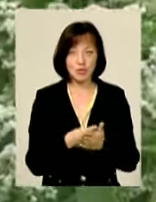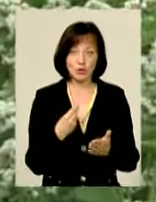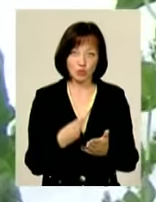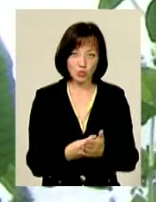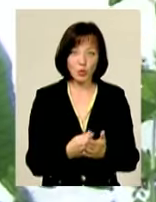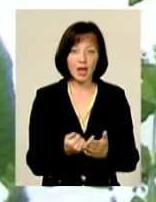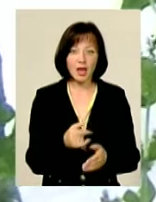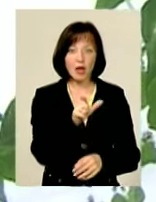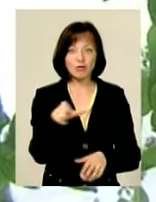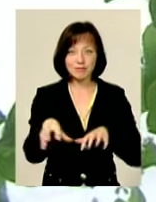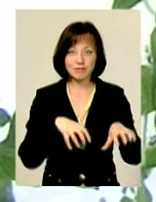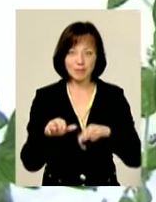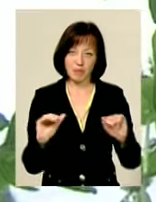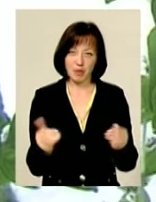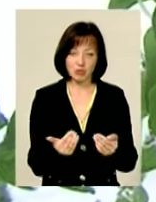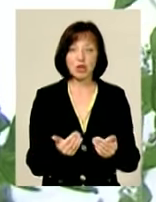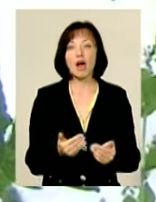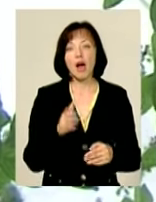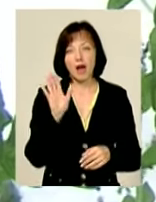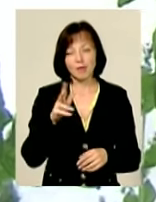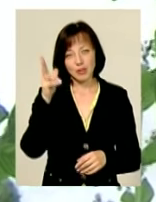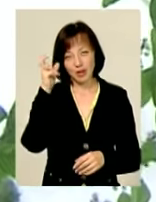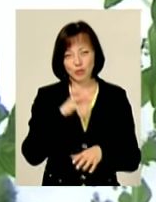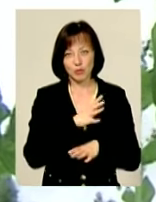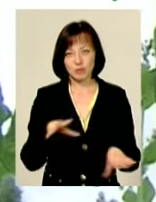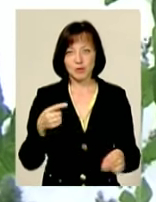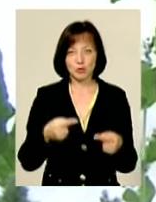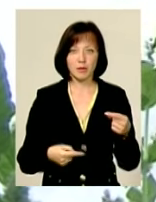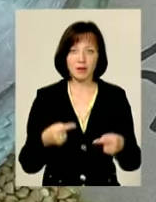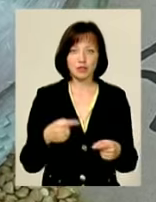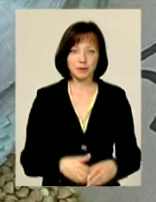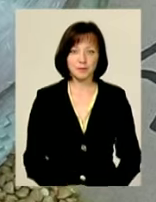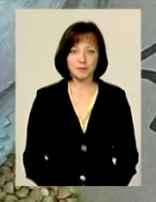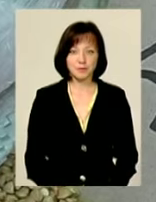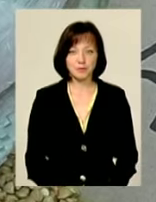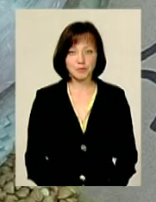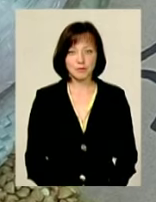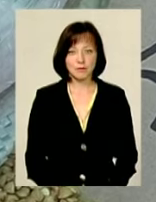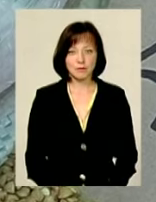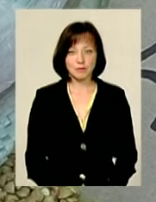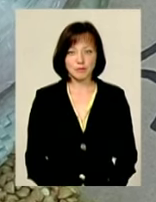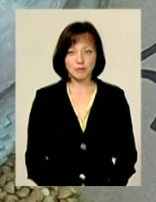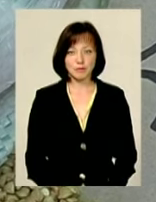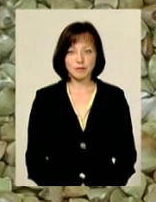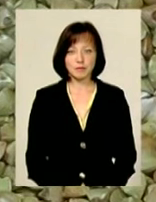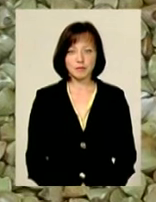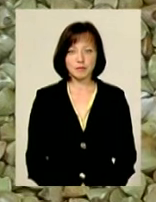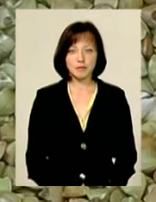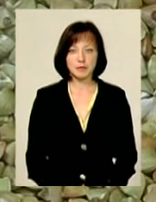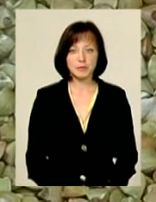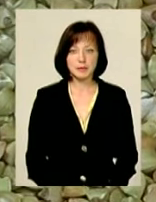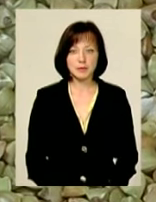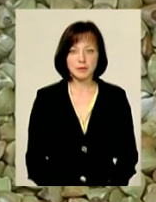а й градус попиту на крупу Що ж, нехай буде гречка, аби не суперечка Наталія Поліщук, Максим Захарченко для